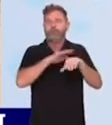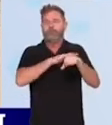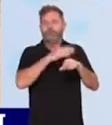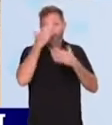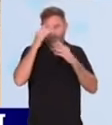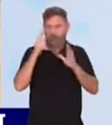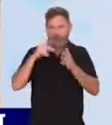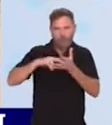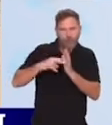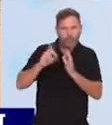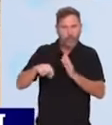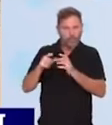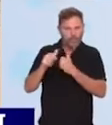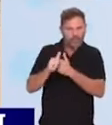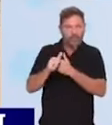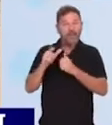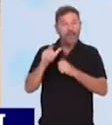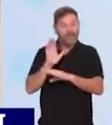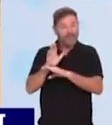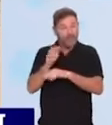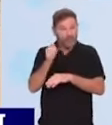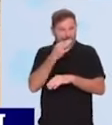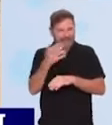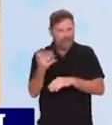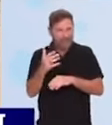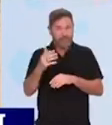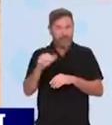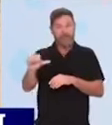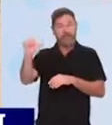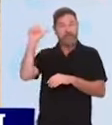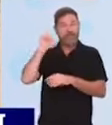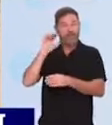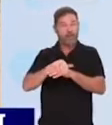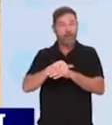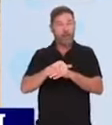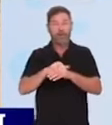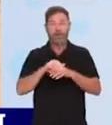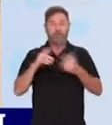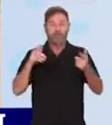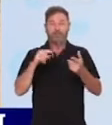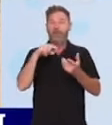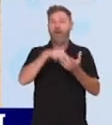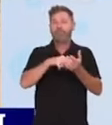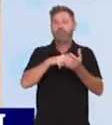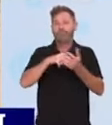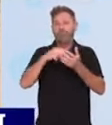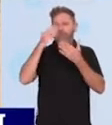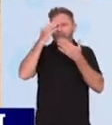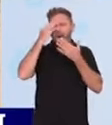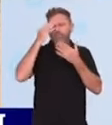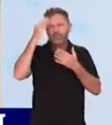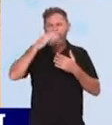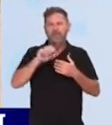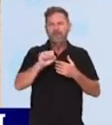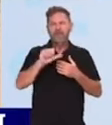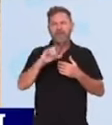Ce qu'il s'est passé, selon ce témoin, c'est que mardi soir, au large de cette station balnéaire qui est très connue par les Marocains à Saïda, c